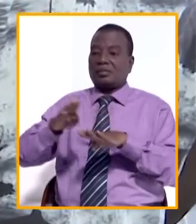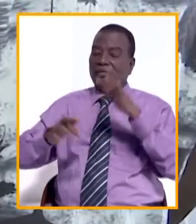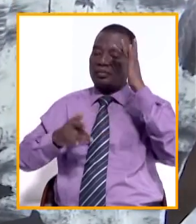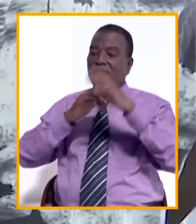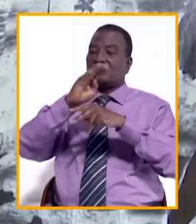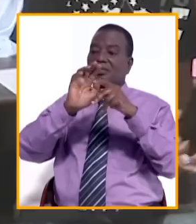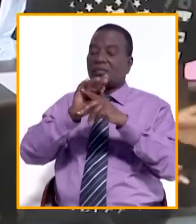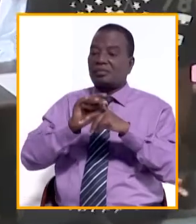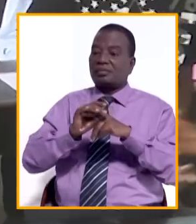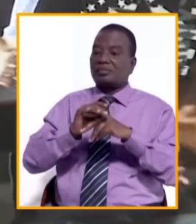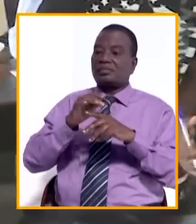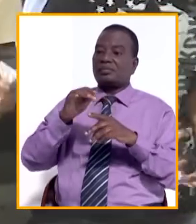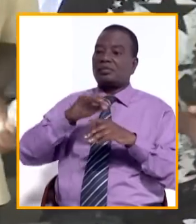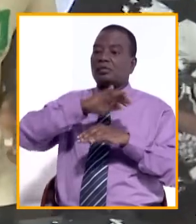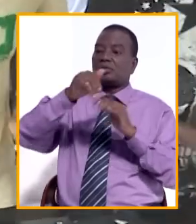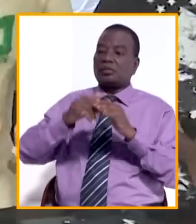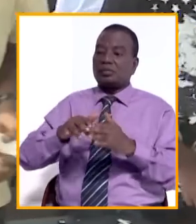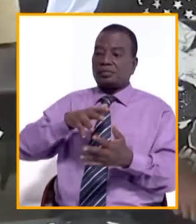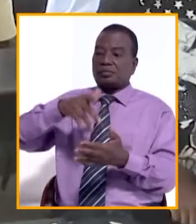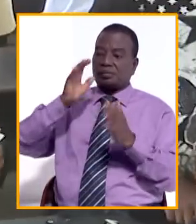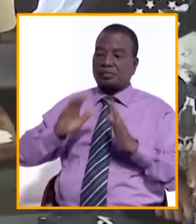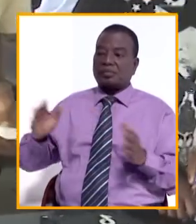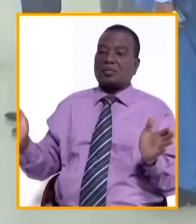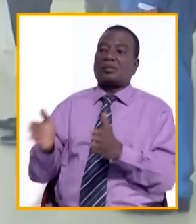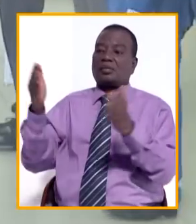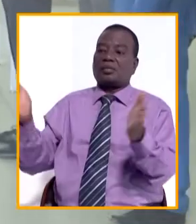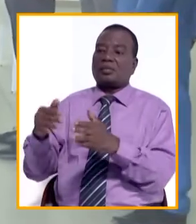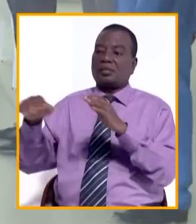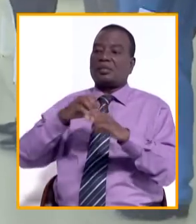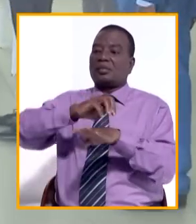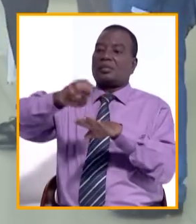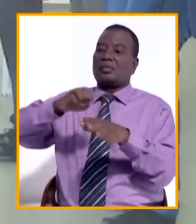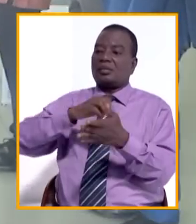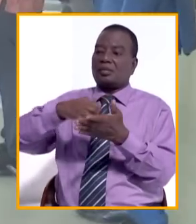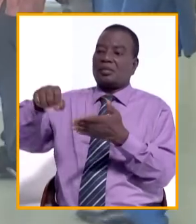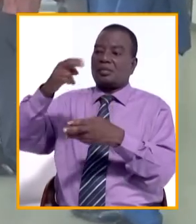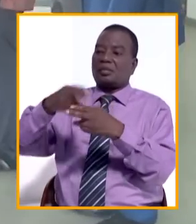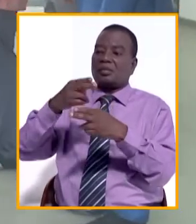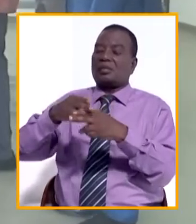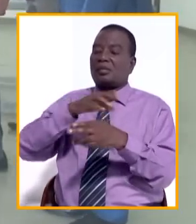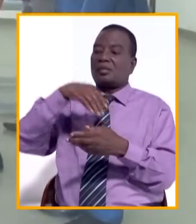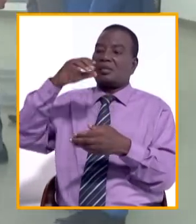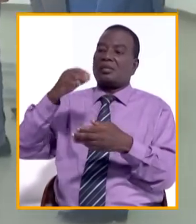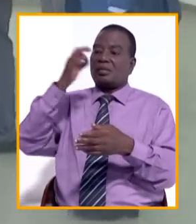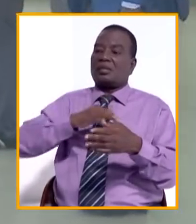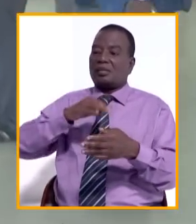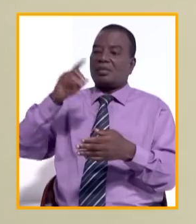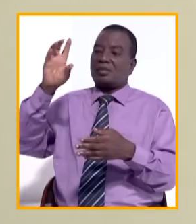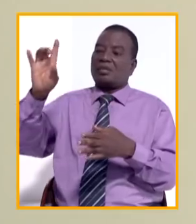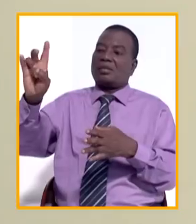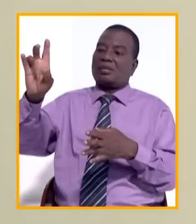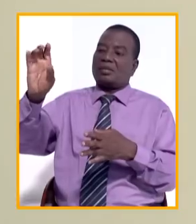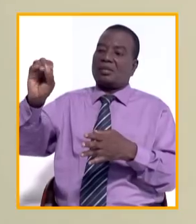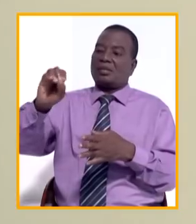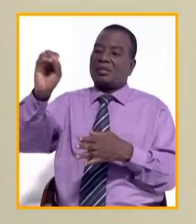universelle CEMU. Ses étudiants sont encouragés à se faire enrôler et à bénéficier des 70% de réduction sur l'ensemble des